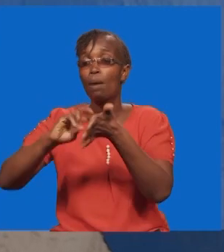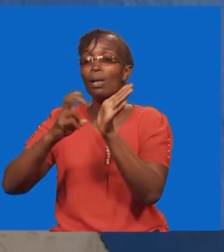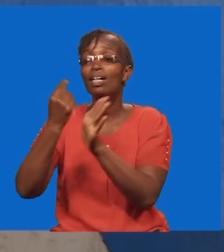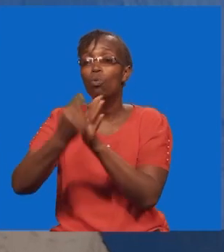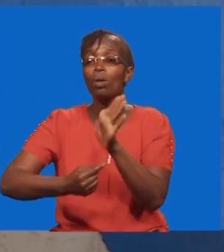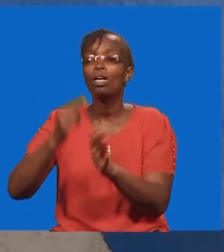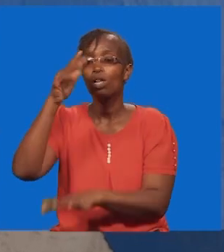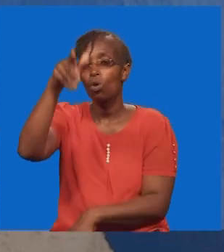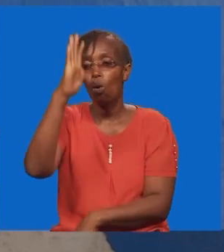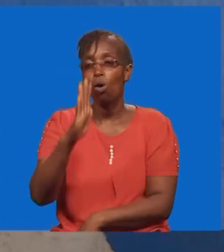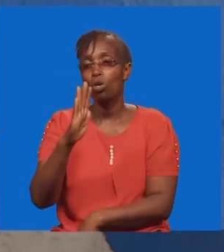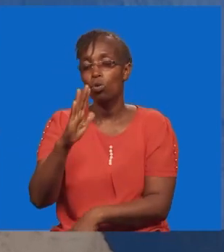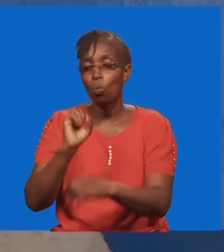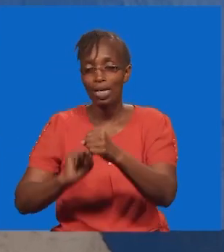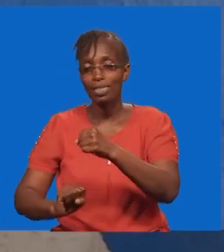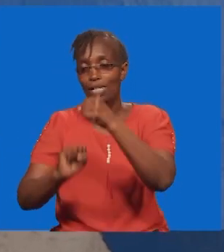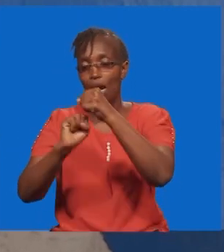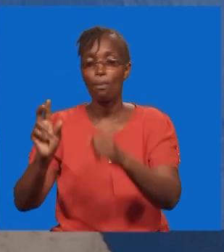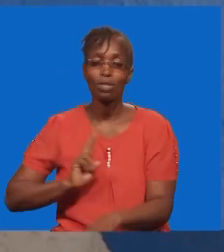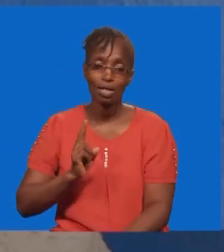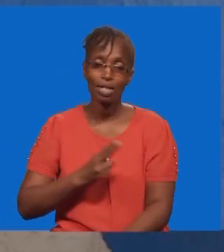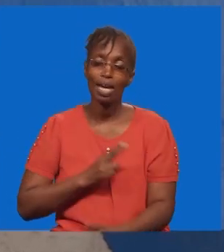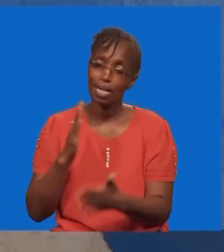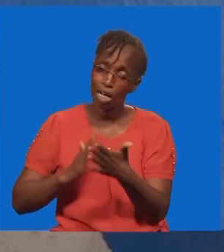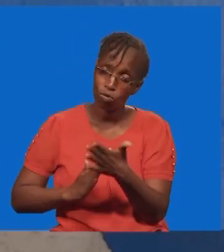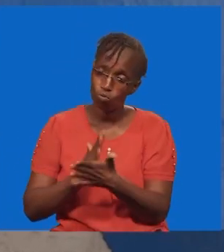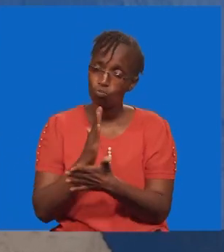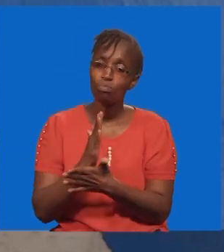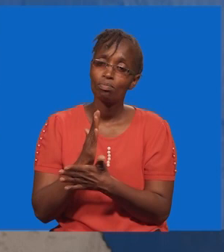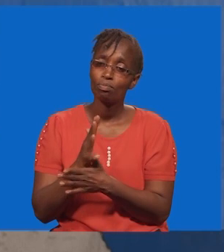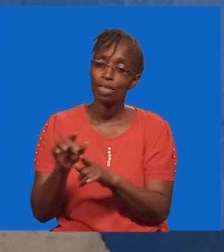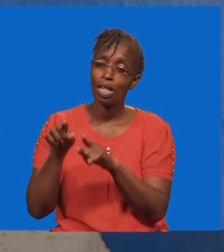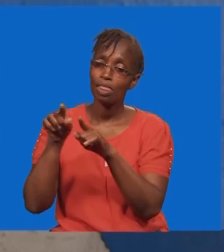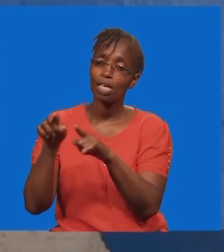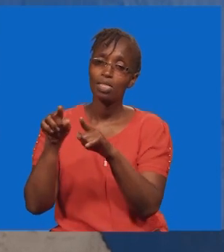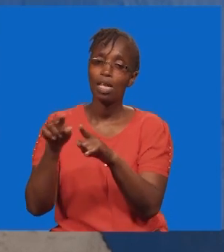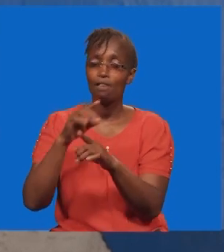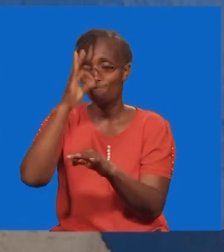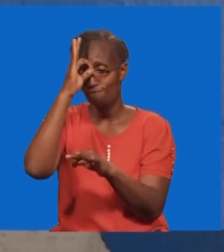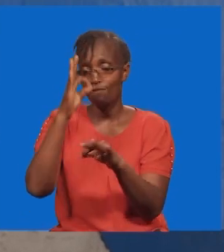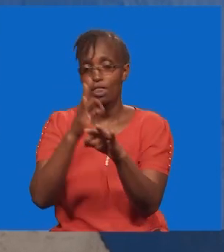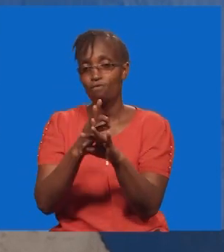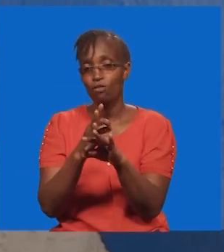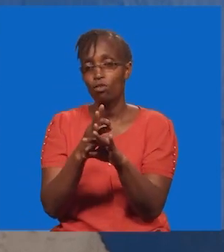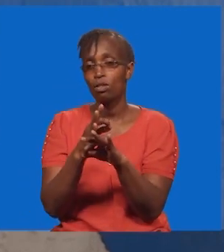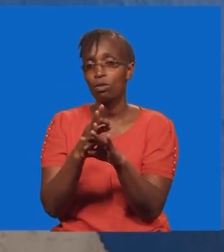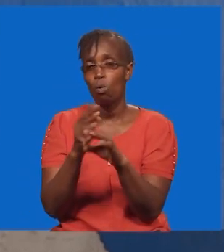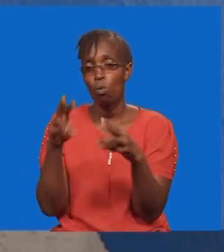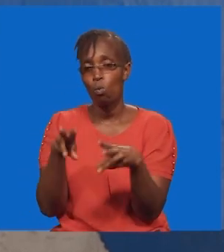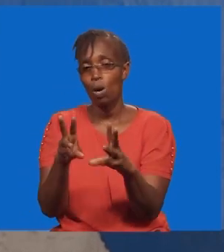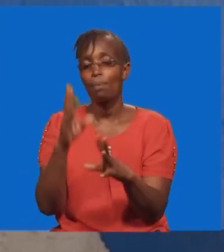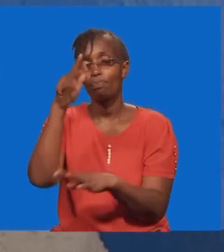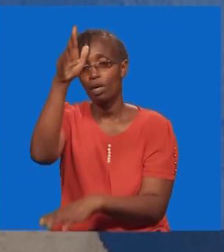kusema ya kwamba mungu atuonekani. Na katika imani ilio kamilifu, kwa kuwa ana.